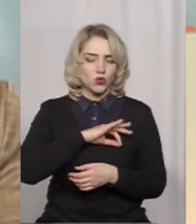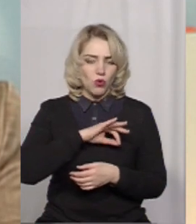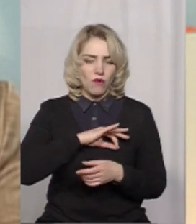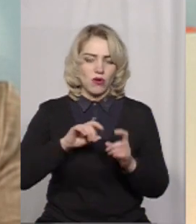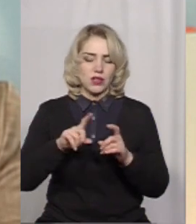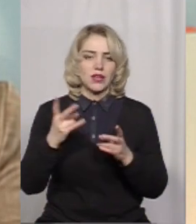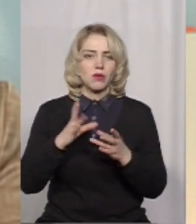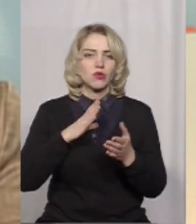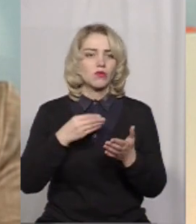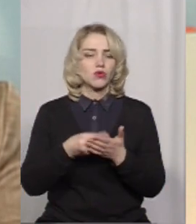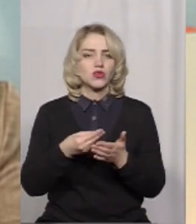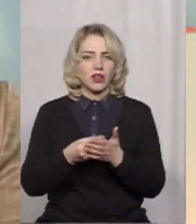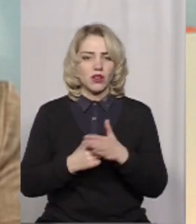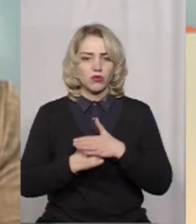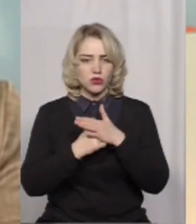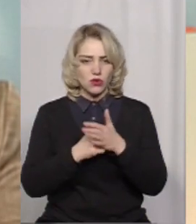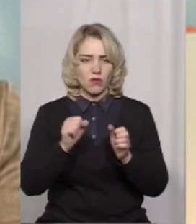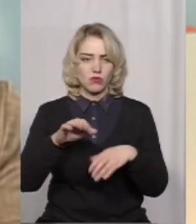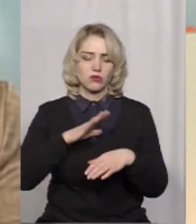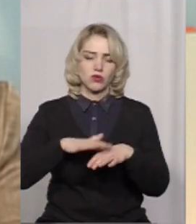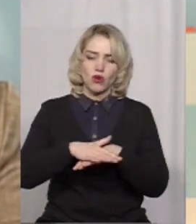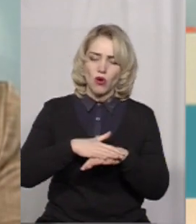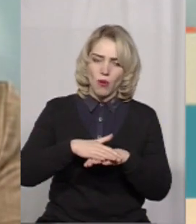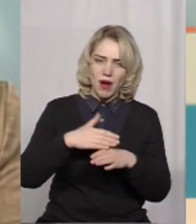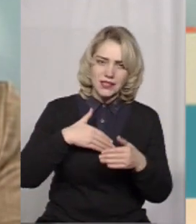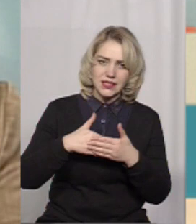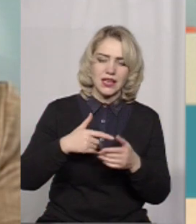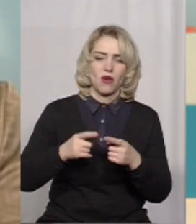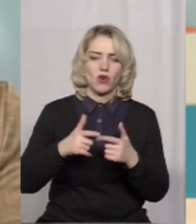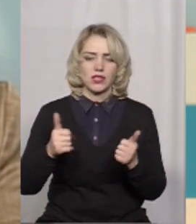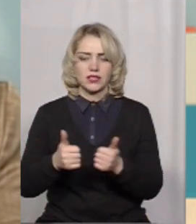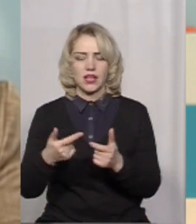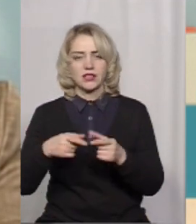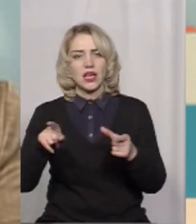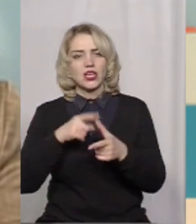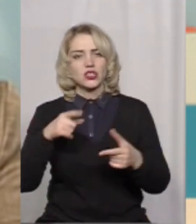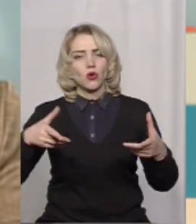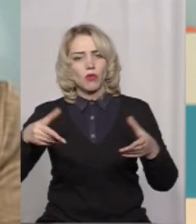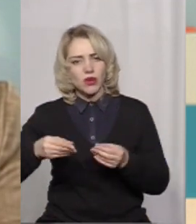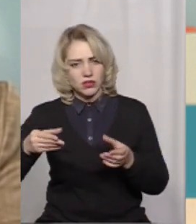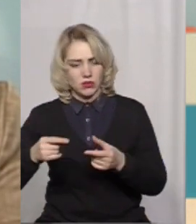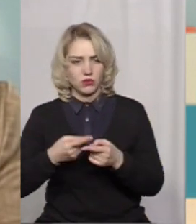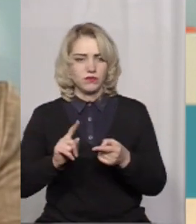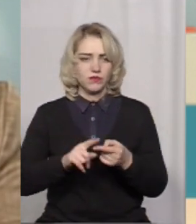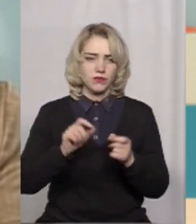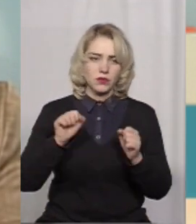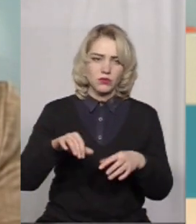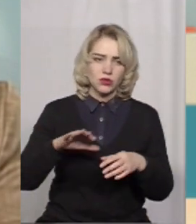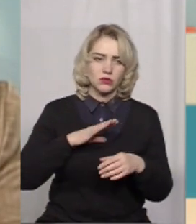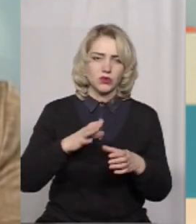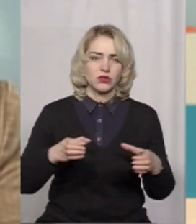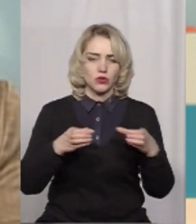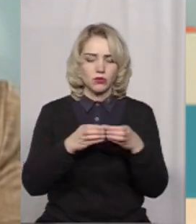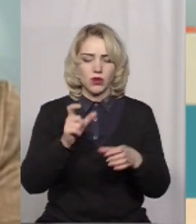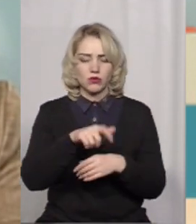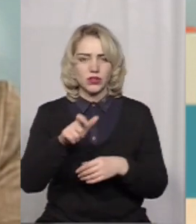громадська організація, можуть бути сільсько-господарські обслуговуючі, кооперативи, можуть бути інститивні групи мешканців,